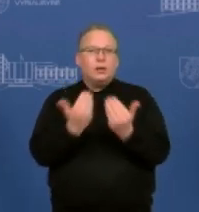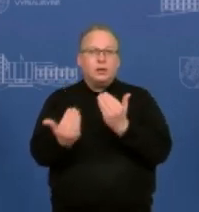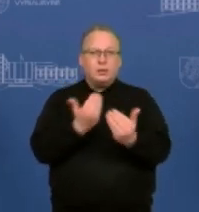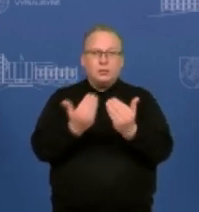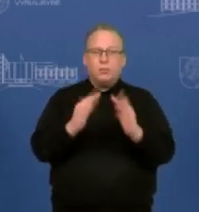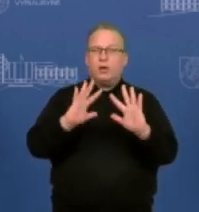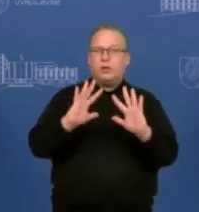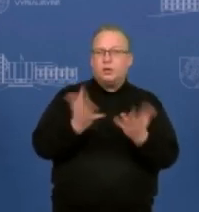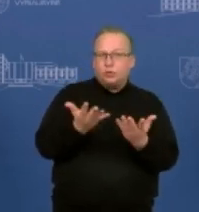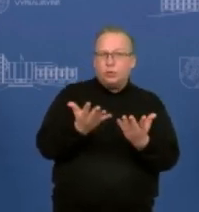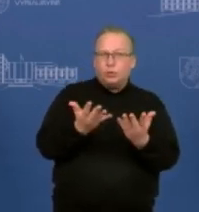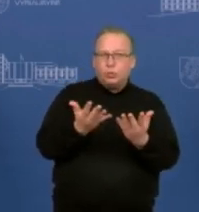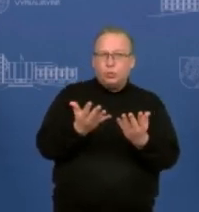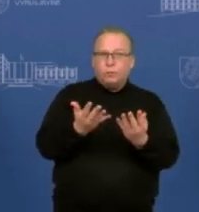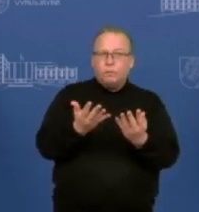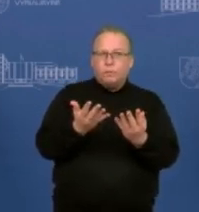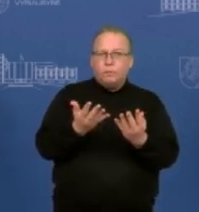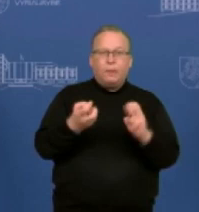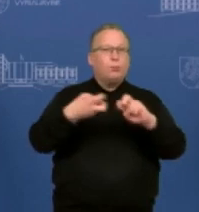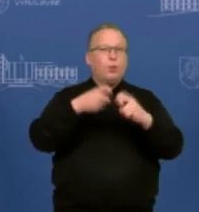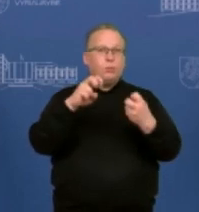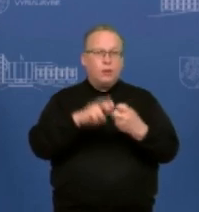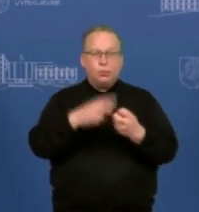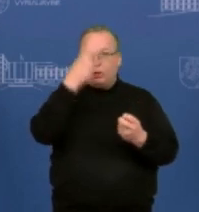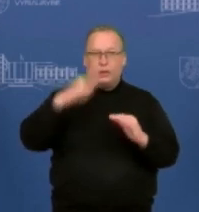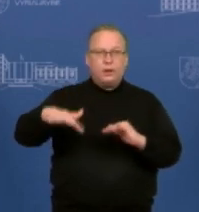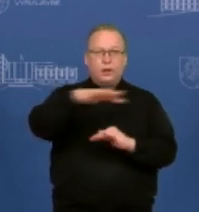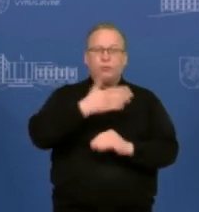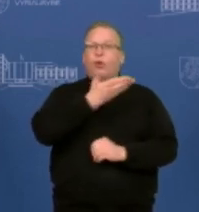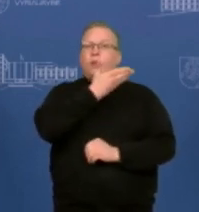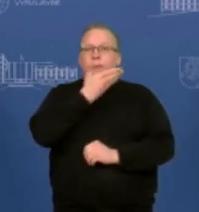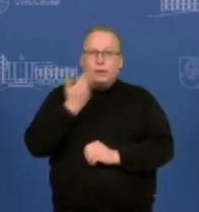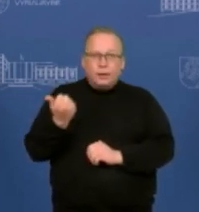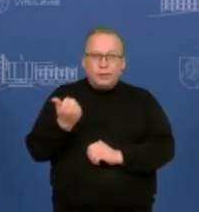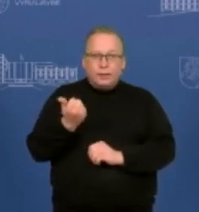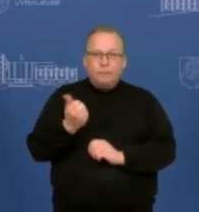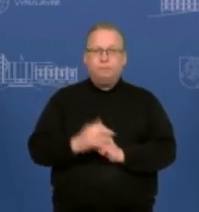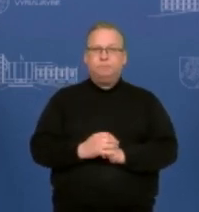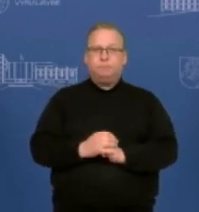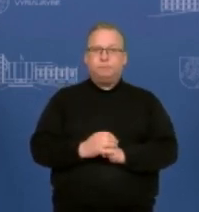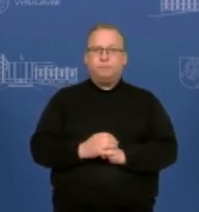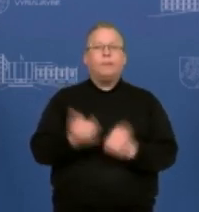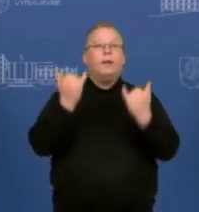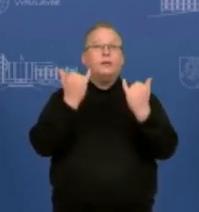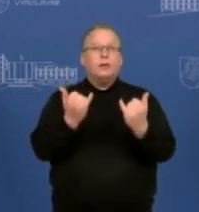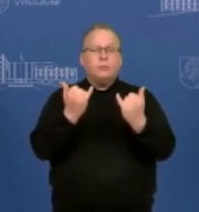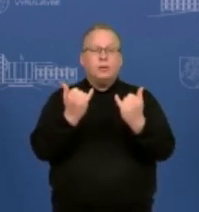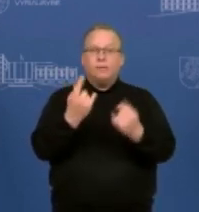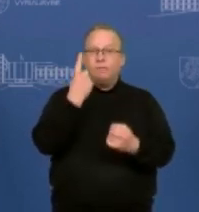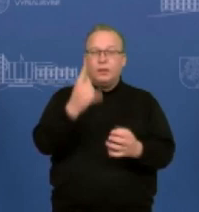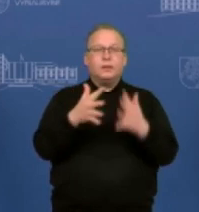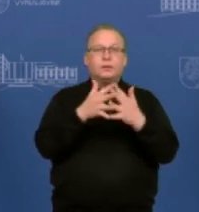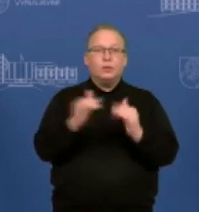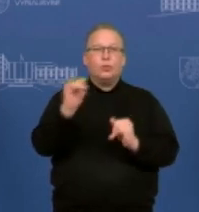nesusipratimų ar netikėtumų Lietuvoje nėra įvykę. Ir vienintelis dalykas, į kurį galbūt norėčiau